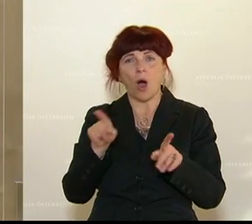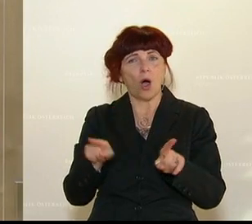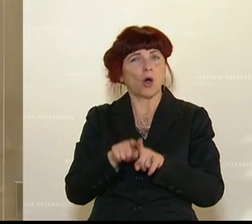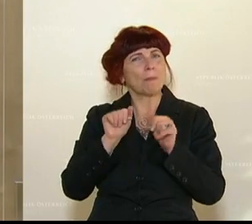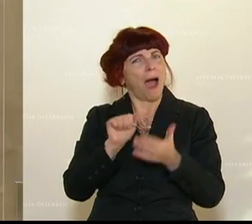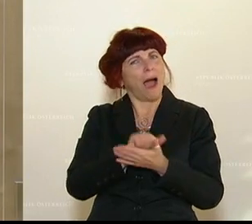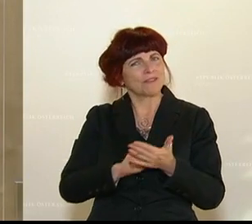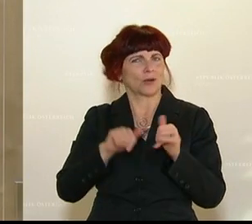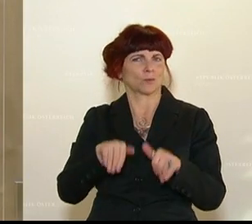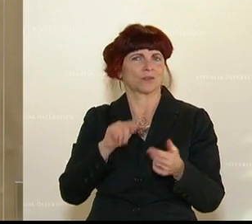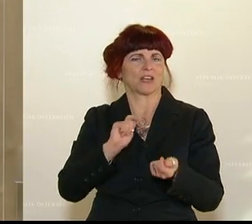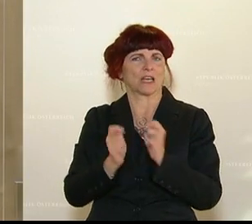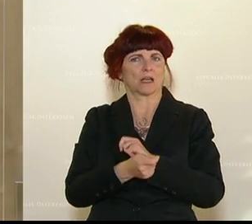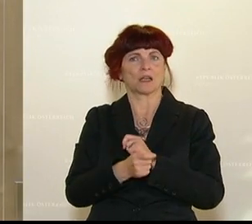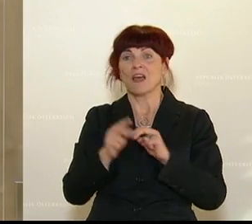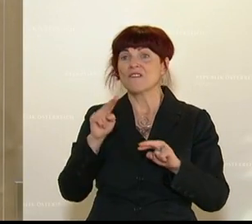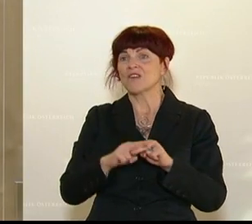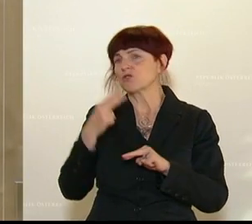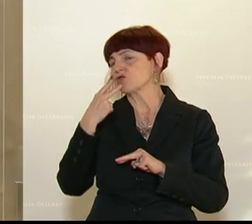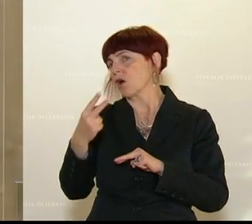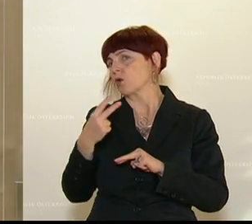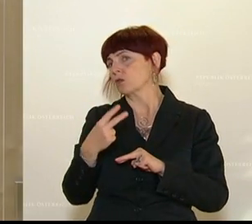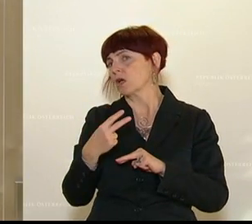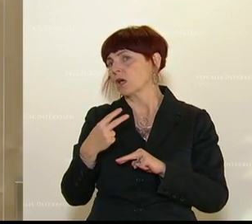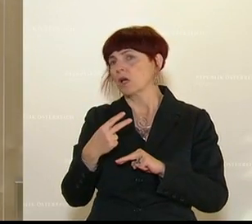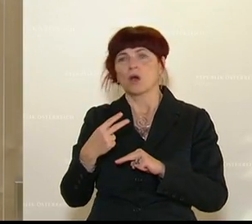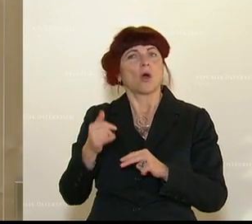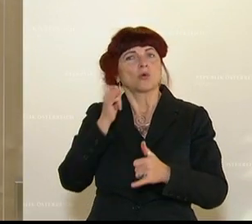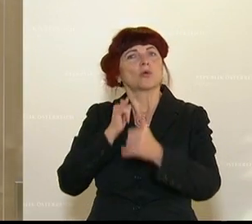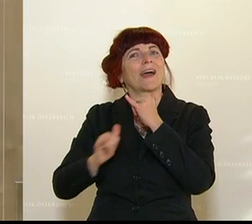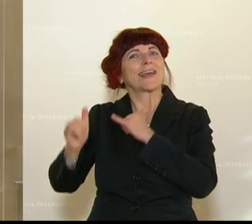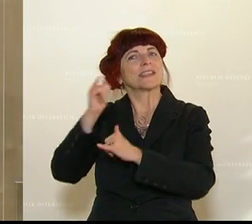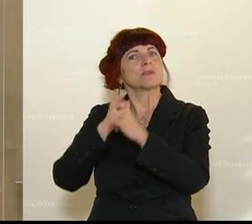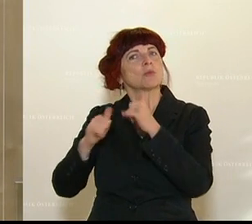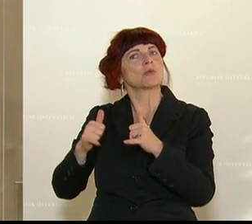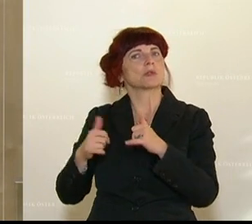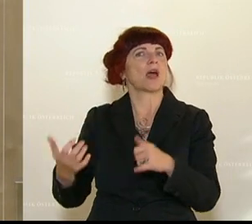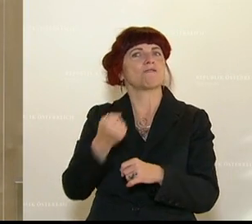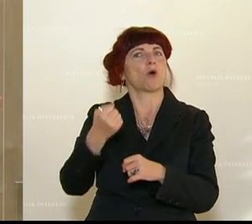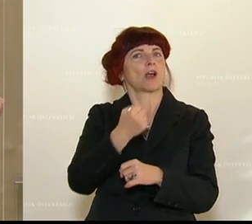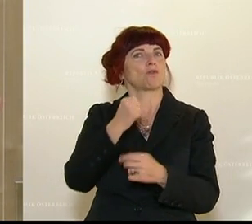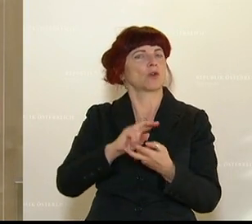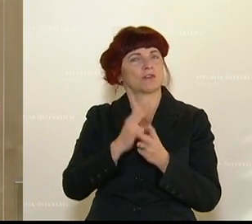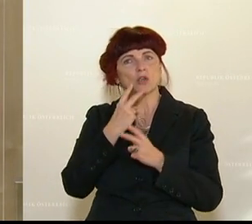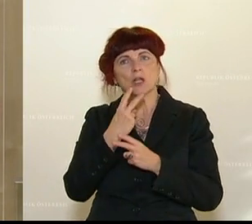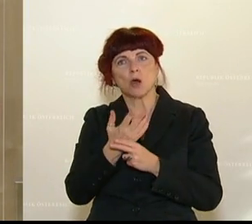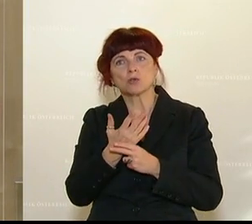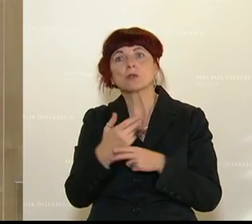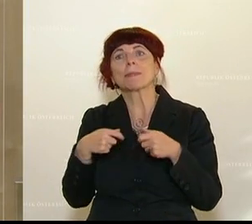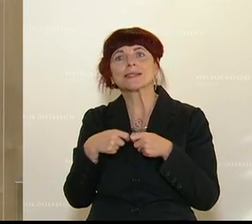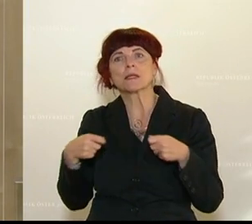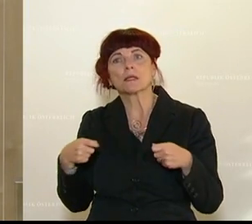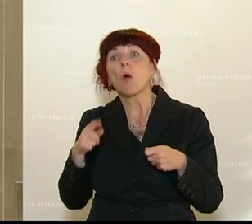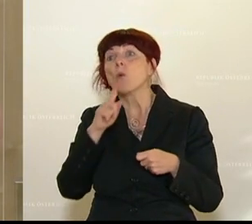was ändern, wenn wir uns anschauen, wie werden denn die Erfolge im Tourismus überhaupt gemossen. Und im Moment beschränken wir uns nur auf die Nächtigungszahlen.